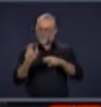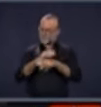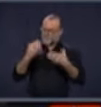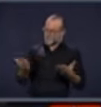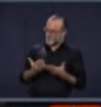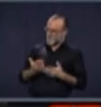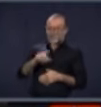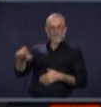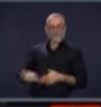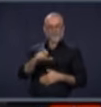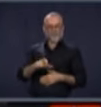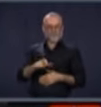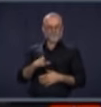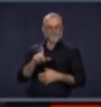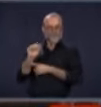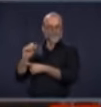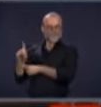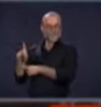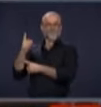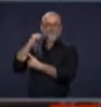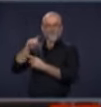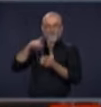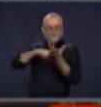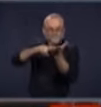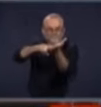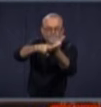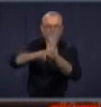que nous puissions utiliser l'application développée ici, au Québec.